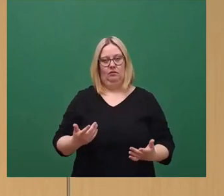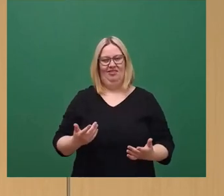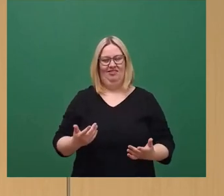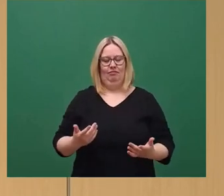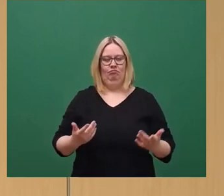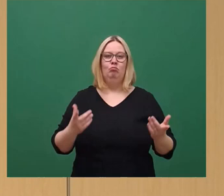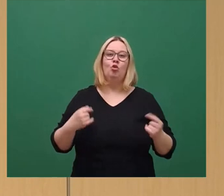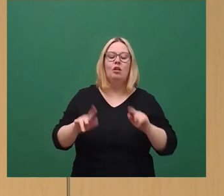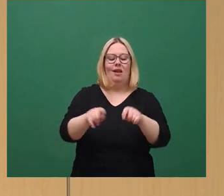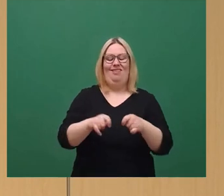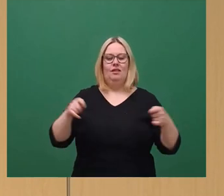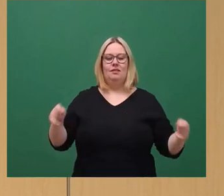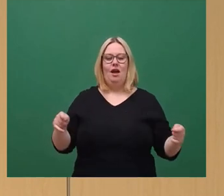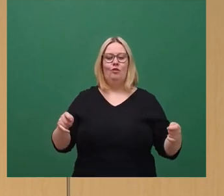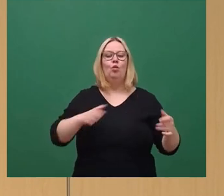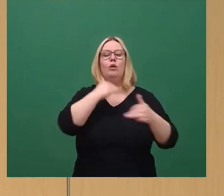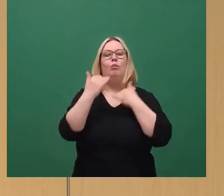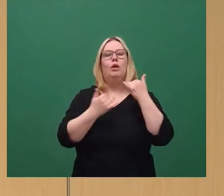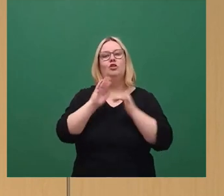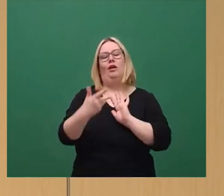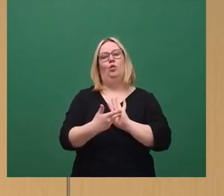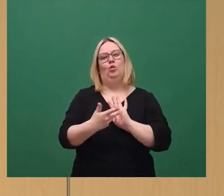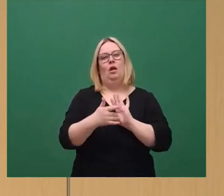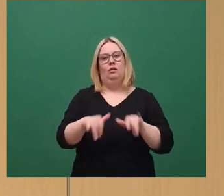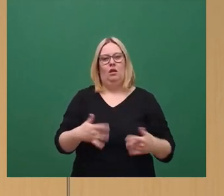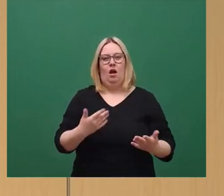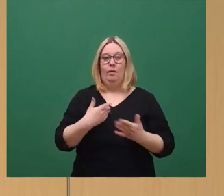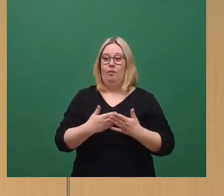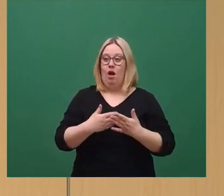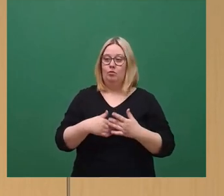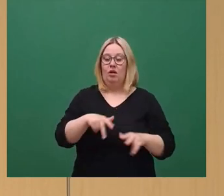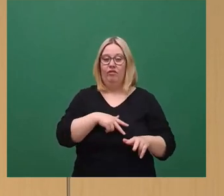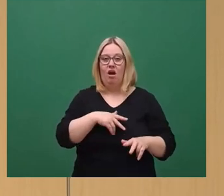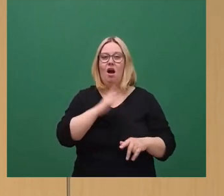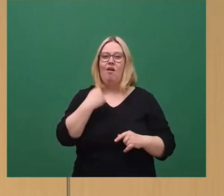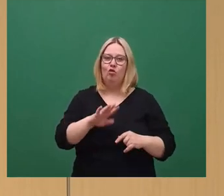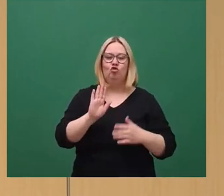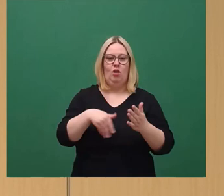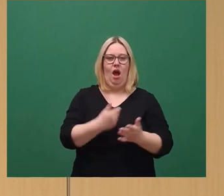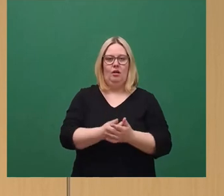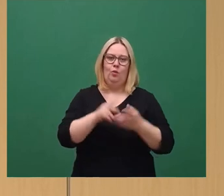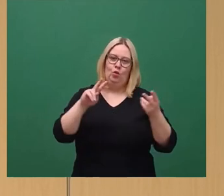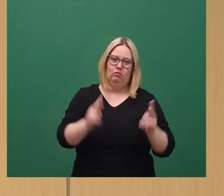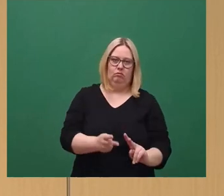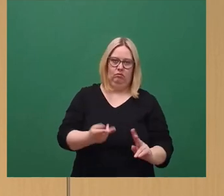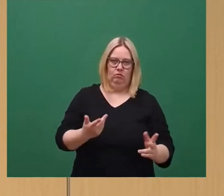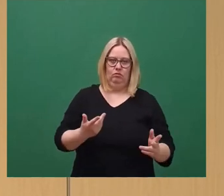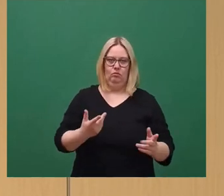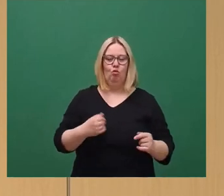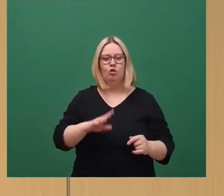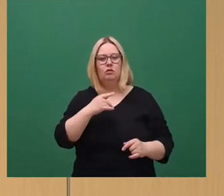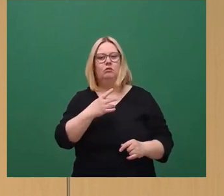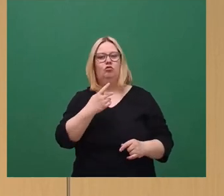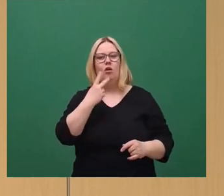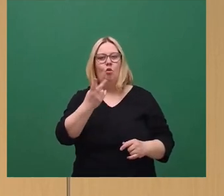Zeitung der Bericht über ein Gutachten die Runde, das offenbar erhebliche Kürzungen des Angebots der DVB anregt, um den kontinuierlich